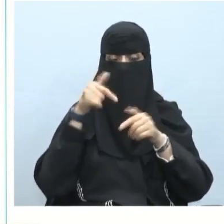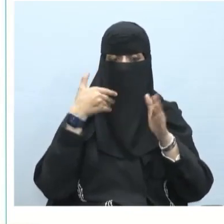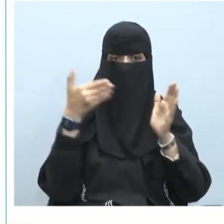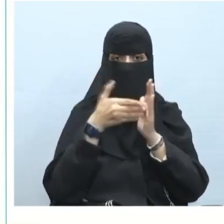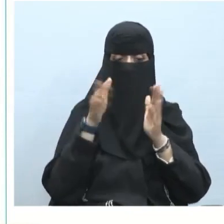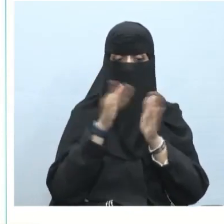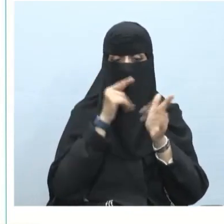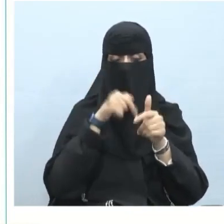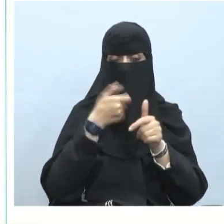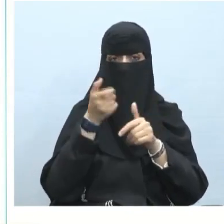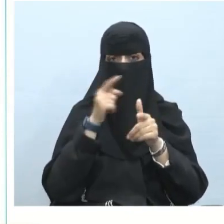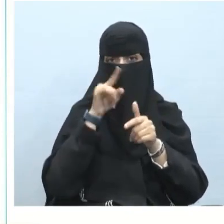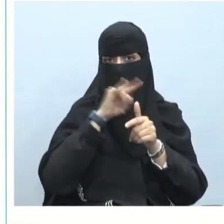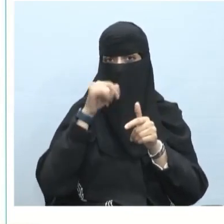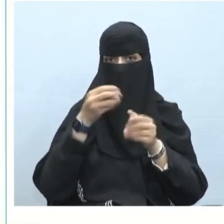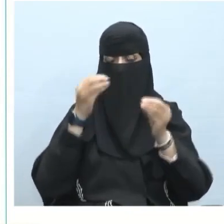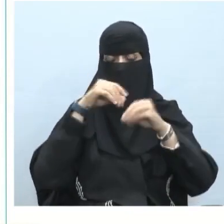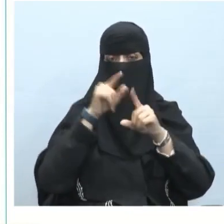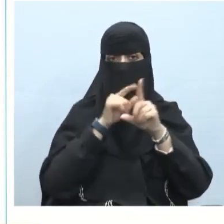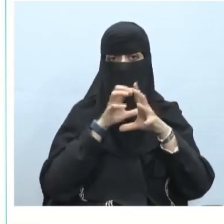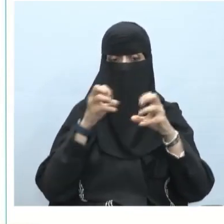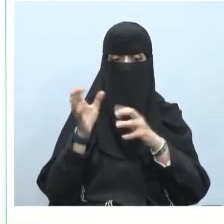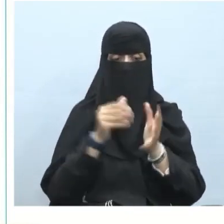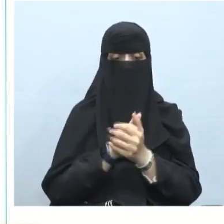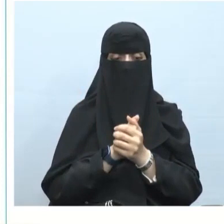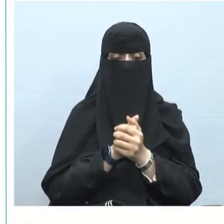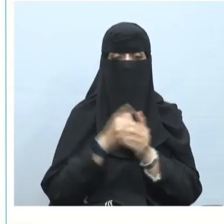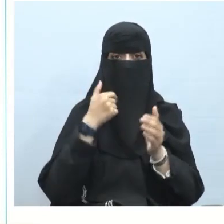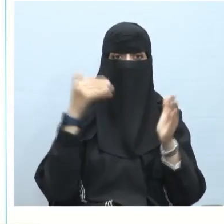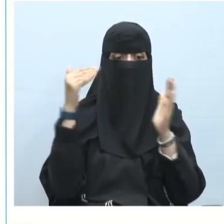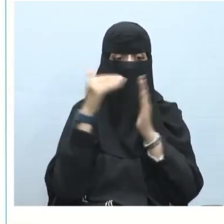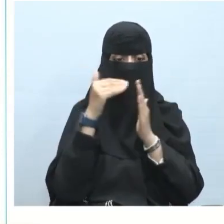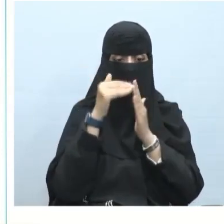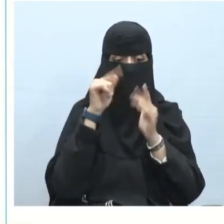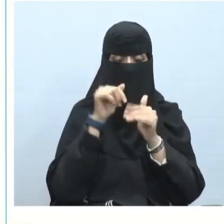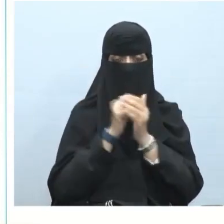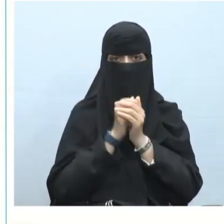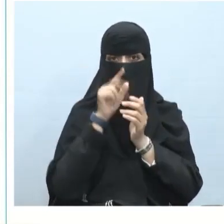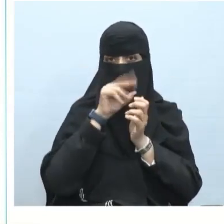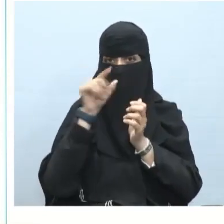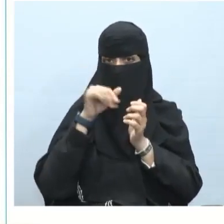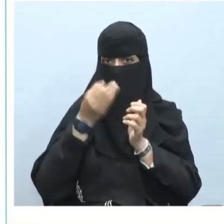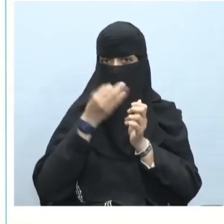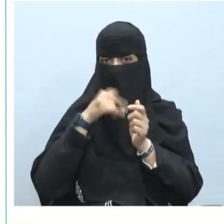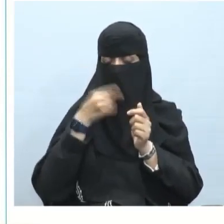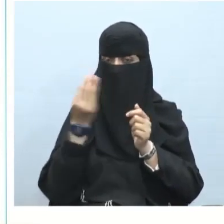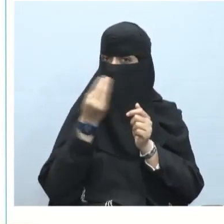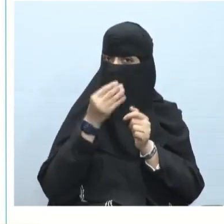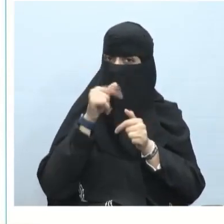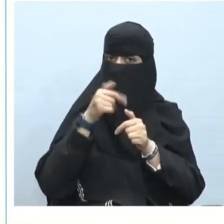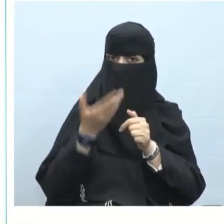مبني على السكون لا محل له من الإعراب حتى وكما قلنا وهي قليلة